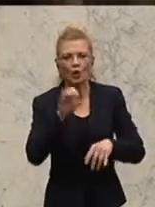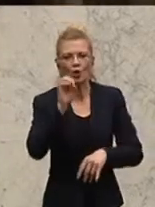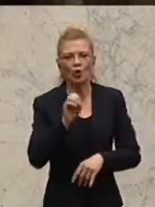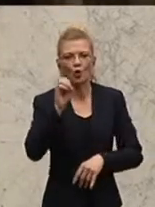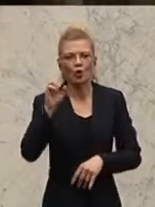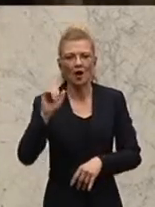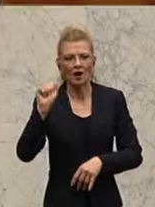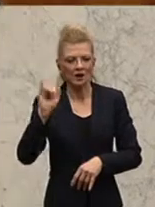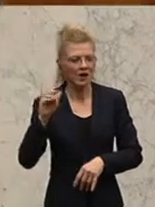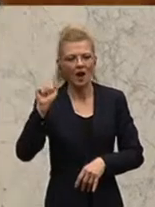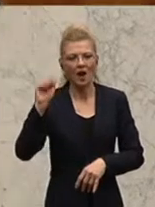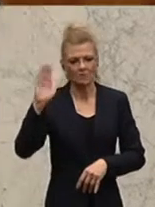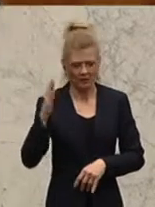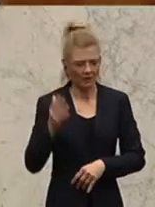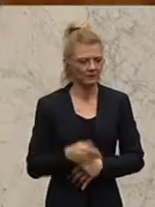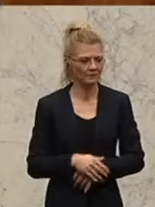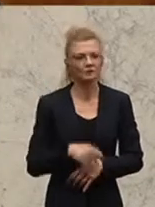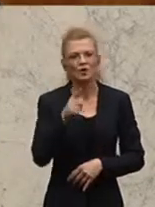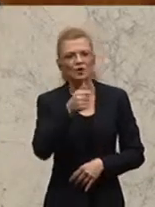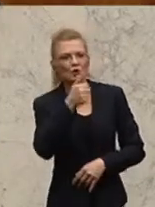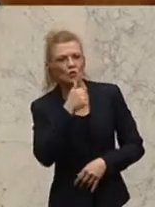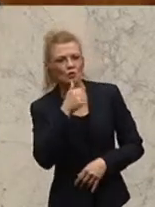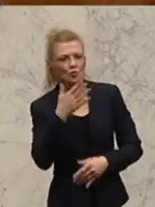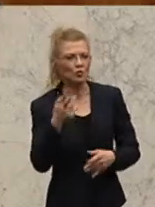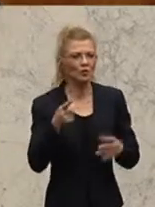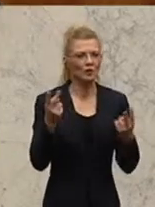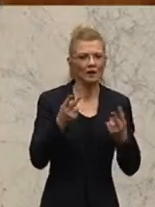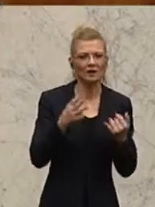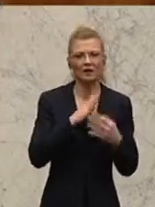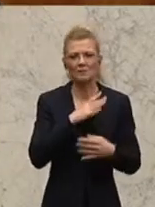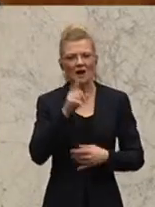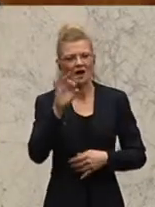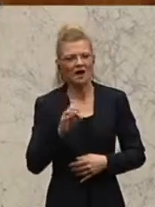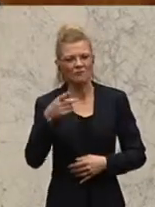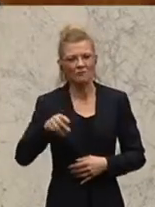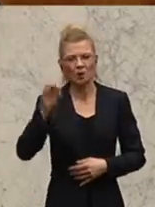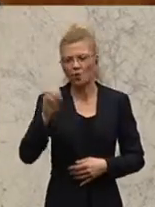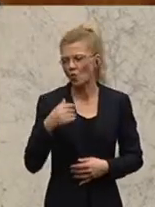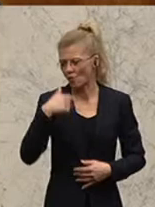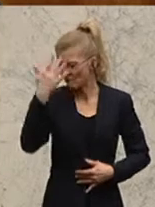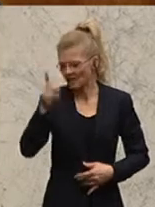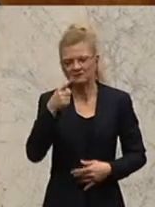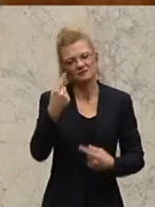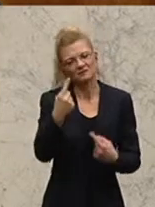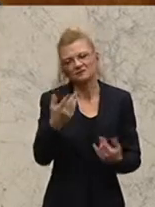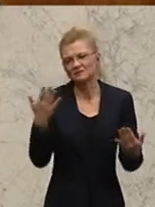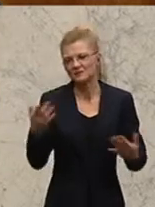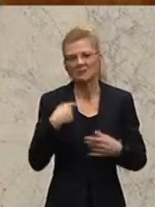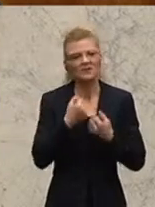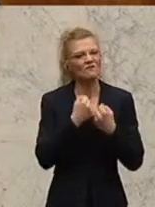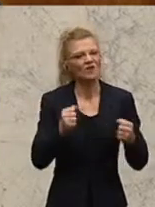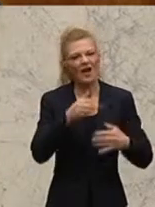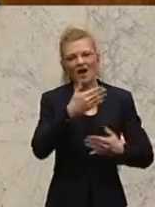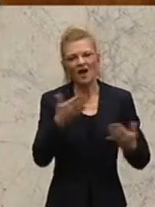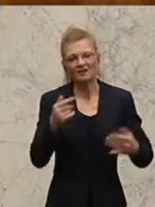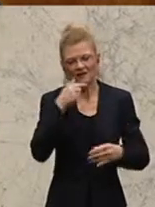auch leider nicht so weit mit. Die FPÖ weiß ich nicht, trägt ja freiheitlich in ihrem Namen, hat kein Verständnis für diesen Vorschlag. Von der SPÖ habe